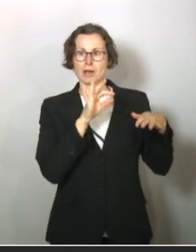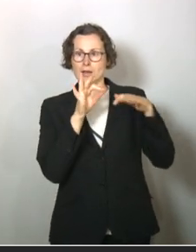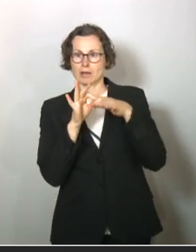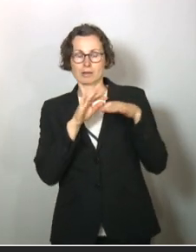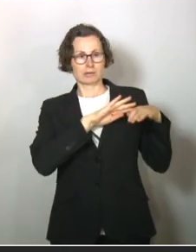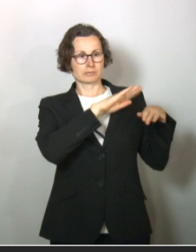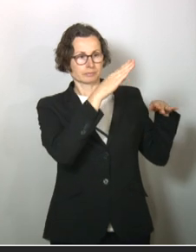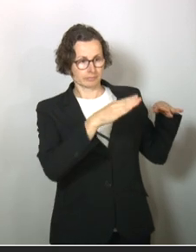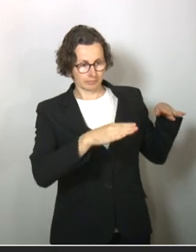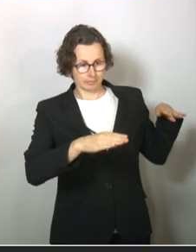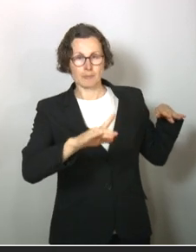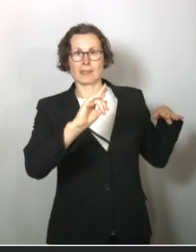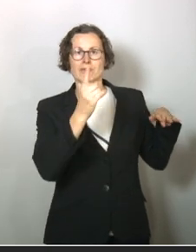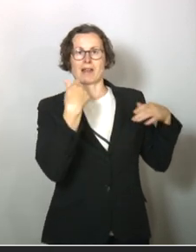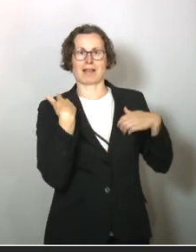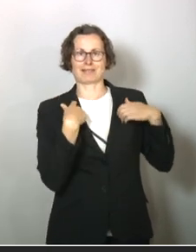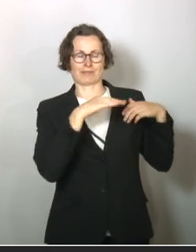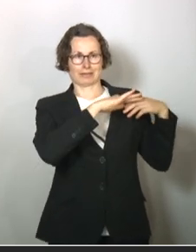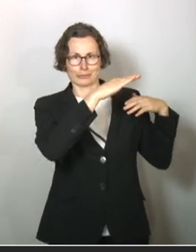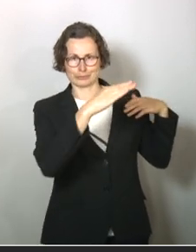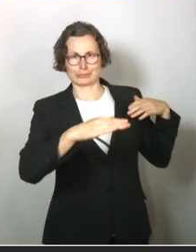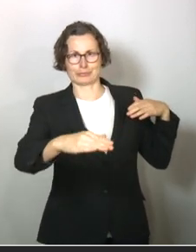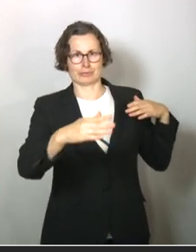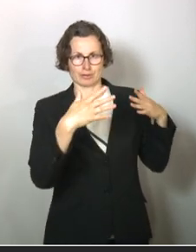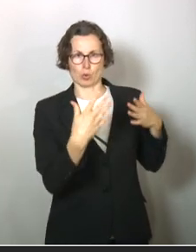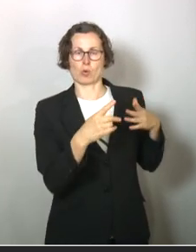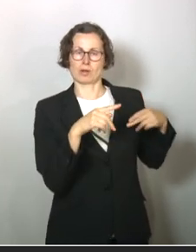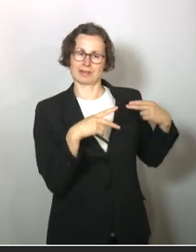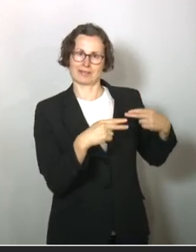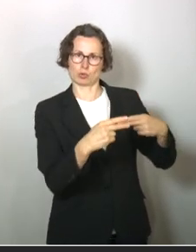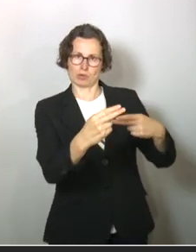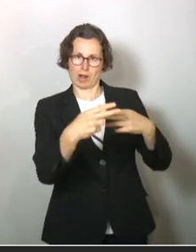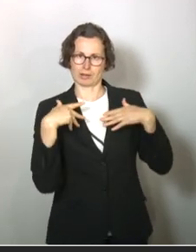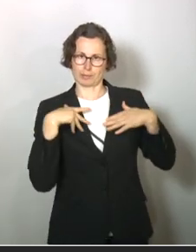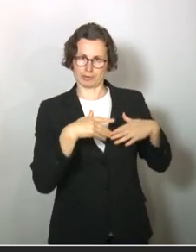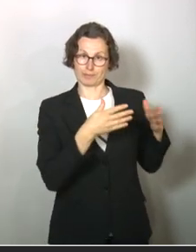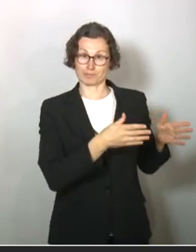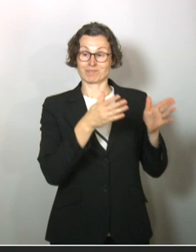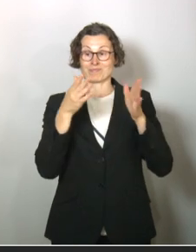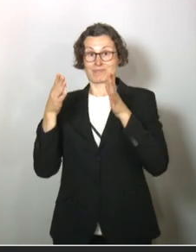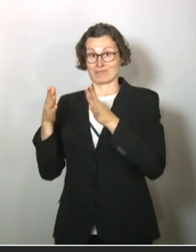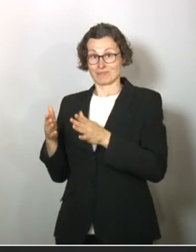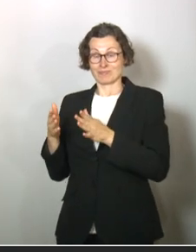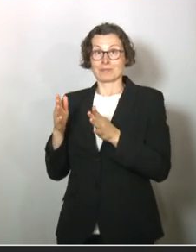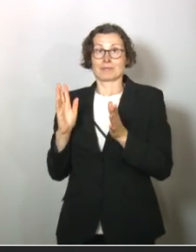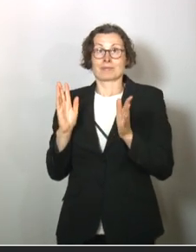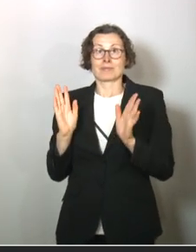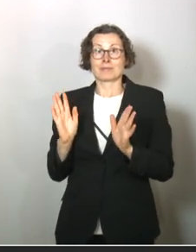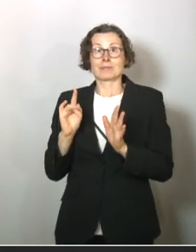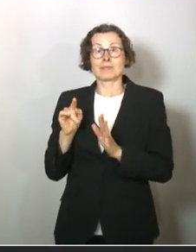Aggressivität dieser saisonalen Grippe deutlich runter, was dafür spricht, dass die